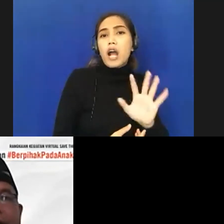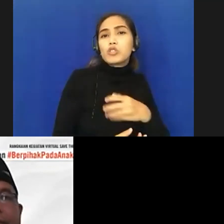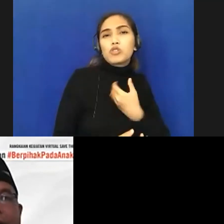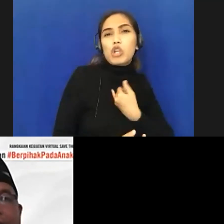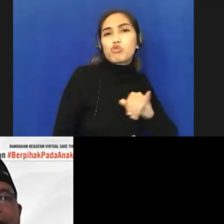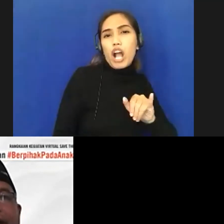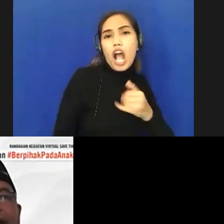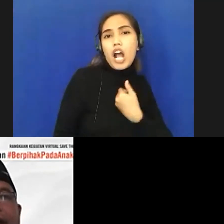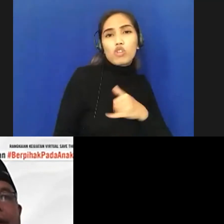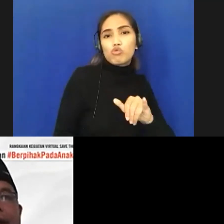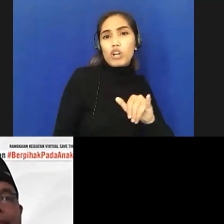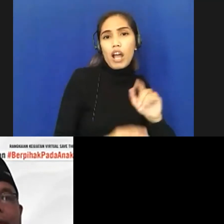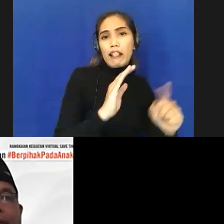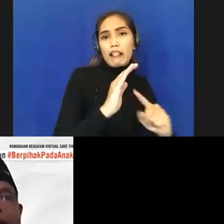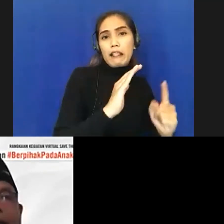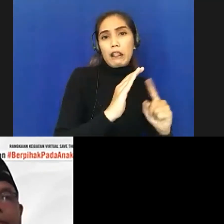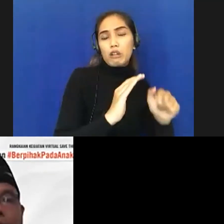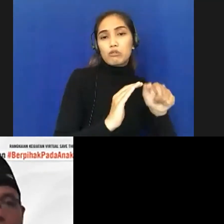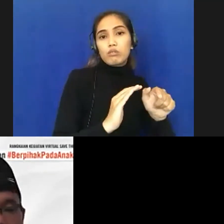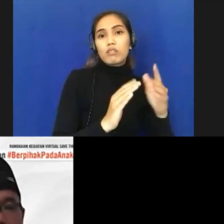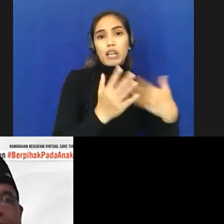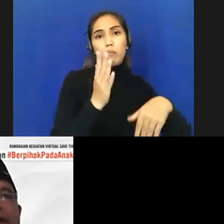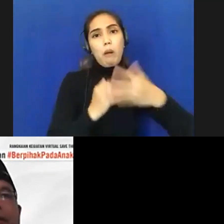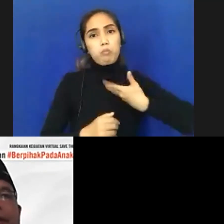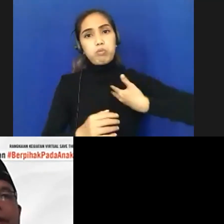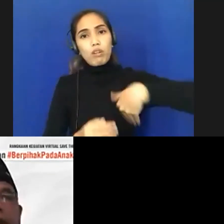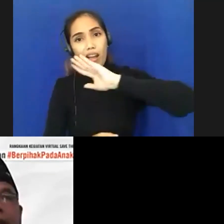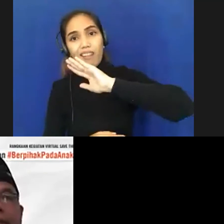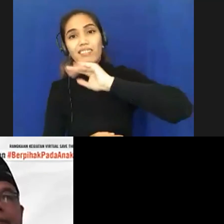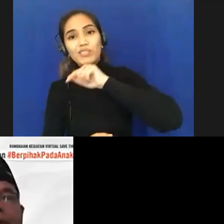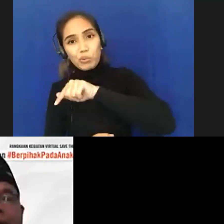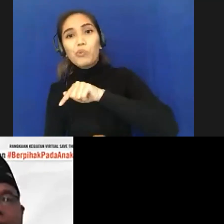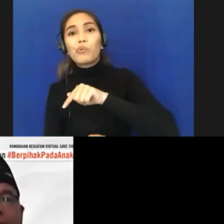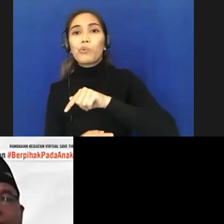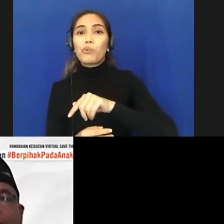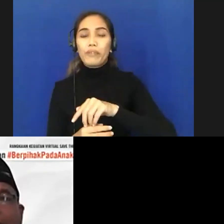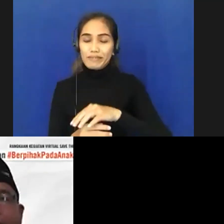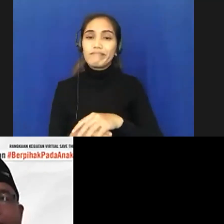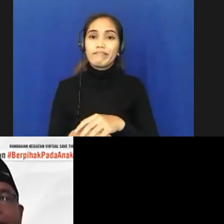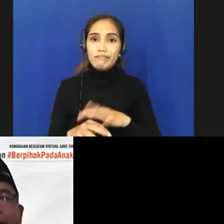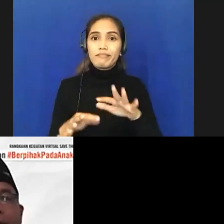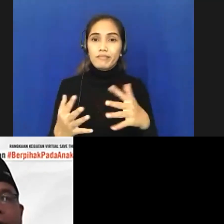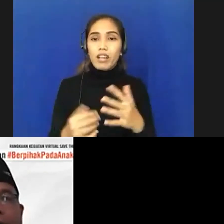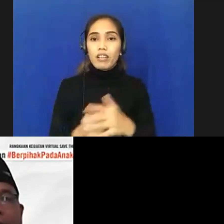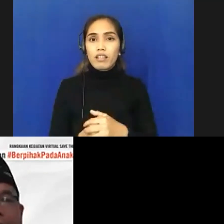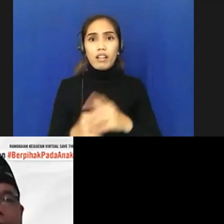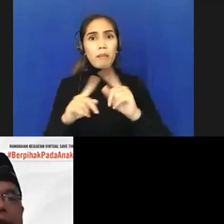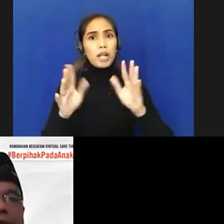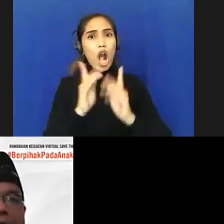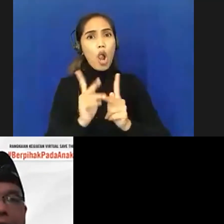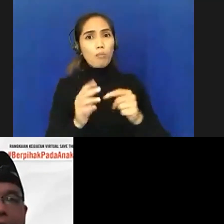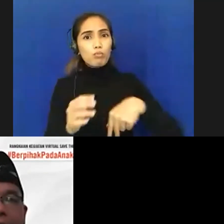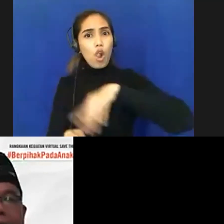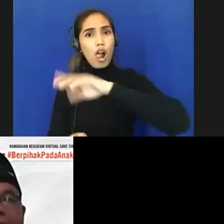tinggal di rumah yang nanti penularannya mungkin bisa lebih banyak di orang-orang yang di